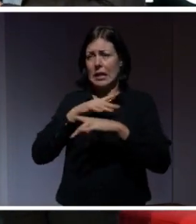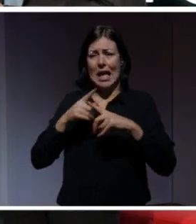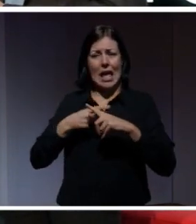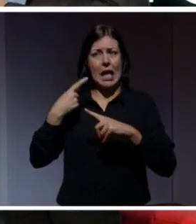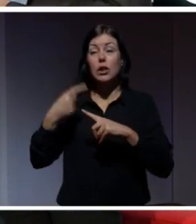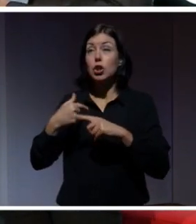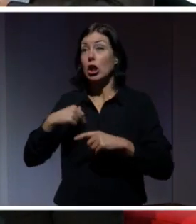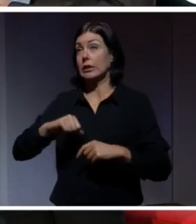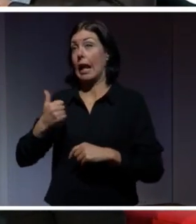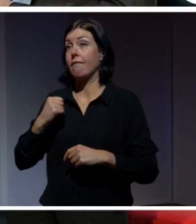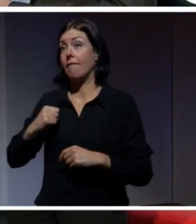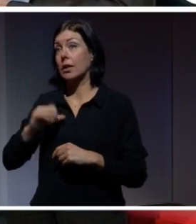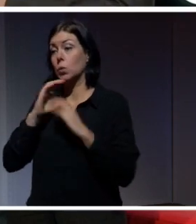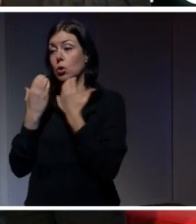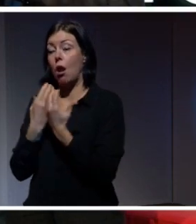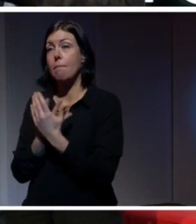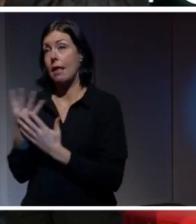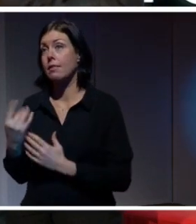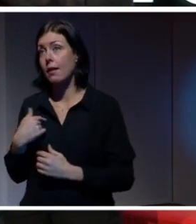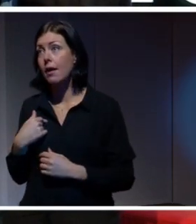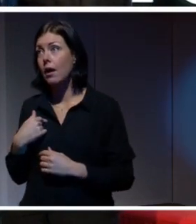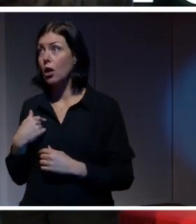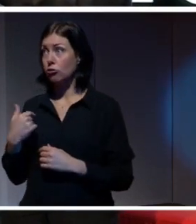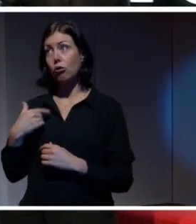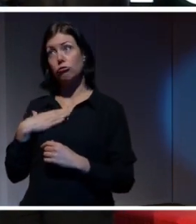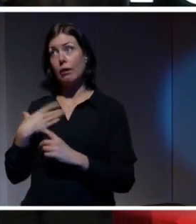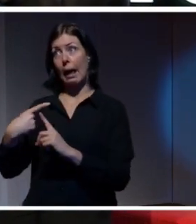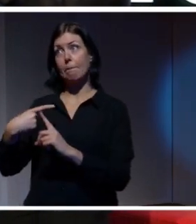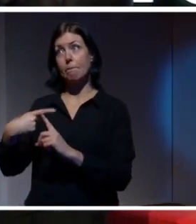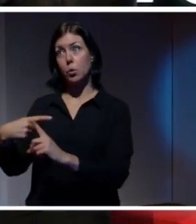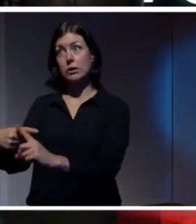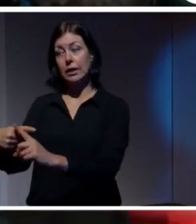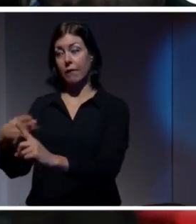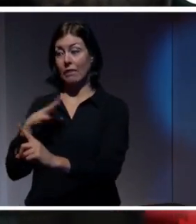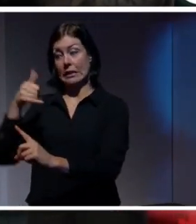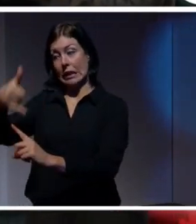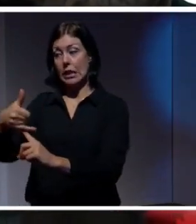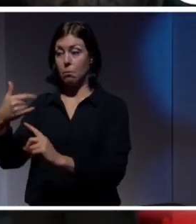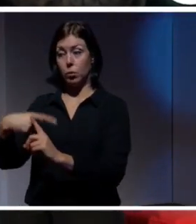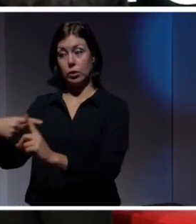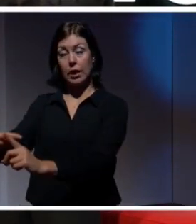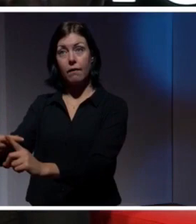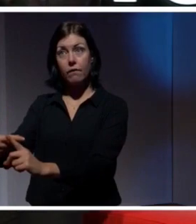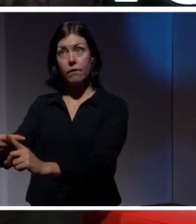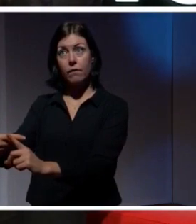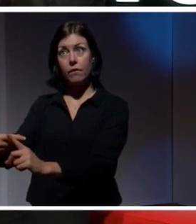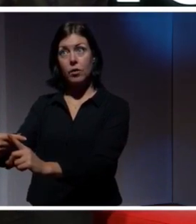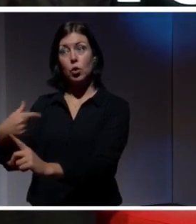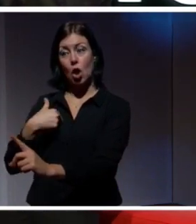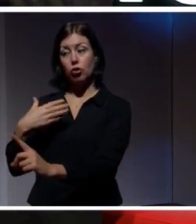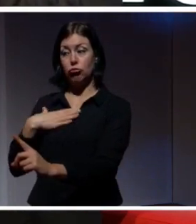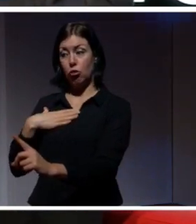sociala medier. För mig är det ju verkligen positiva och negativa egenskaper. Hittills har jag dragit slutsatsen att det positiva